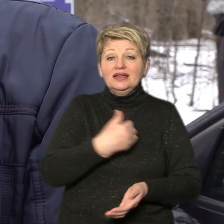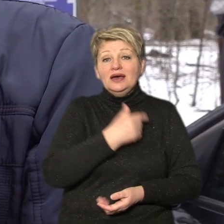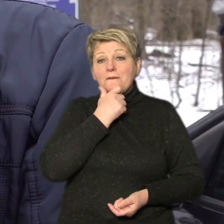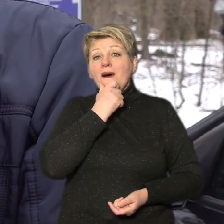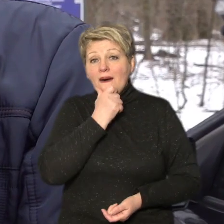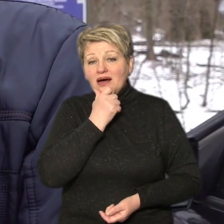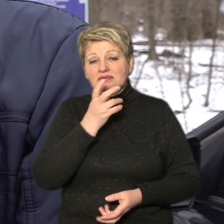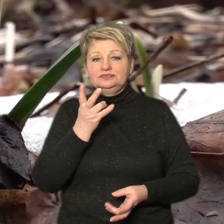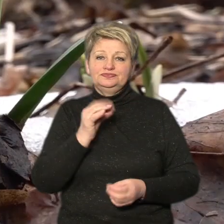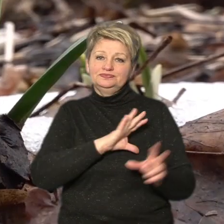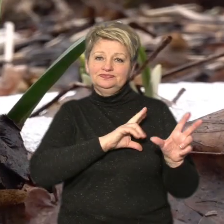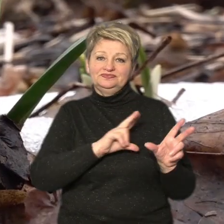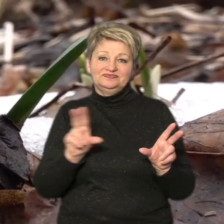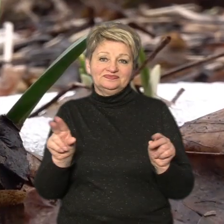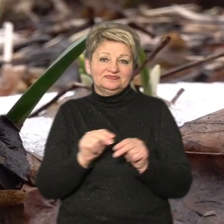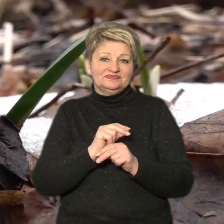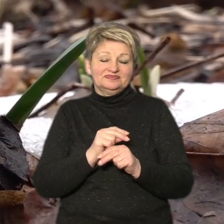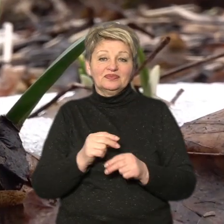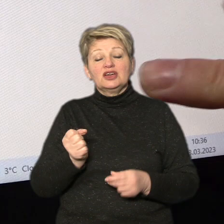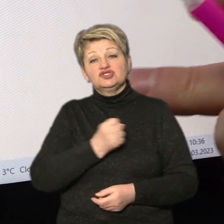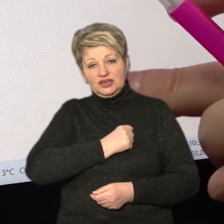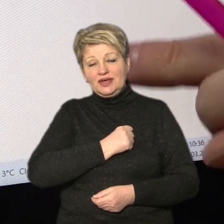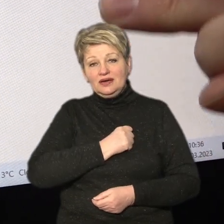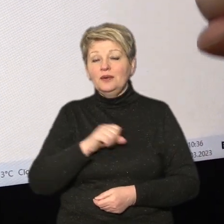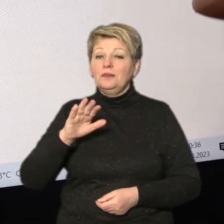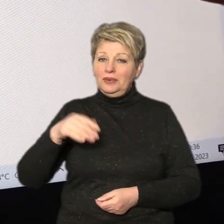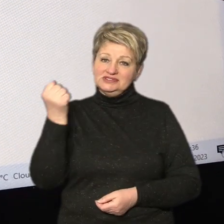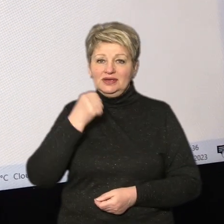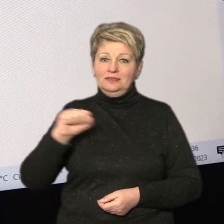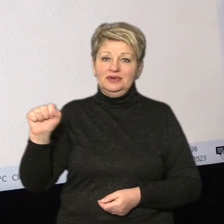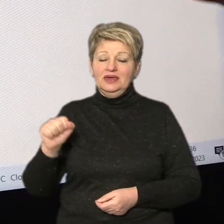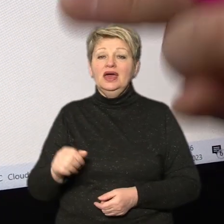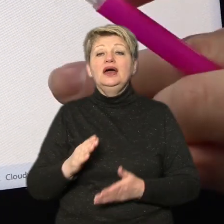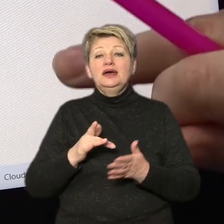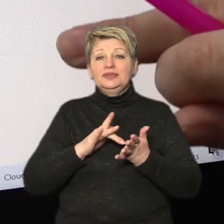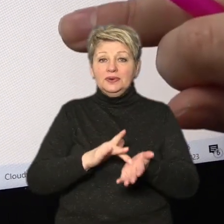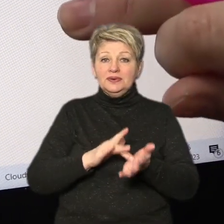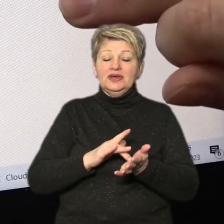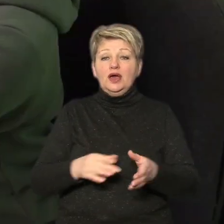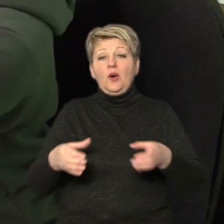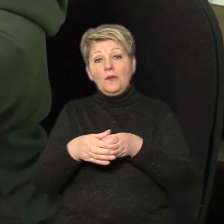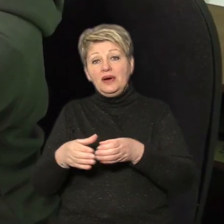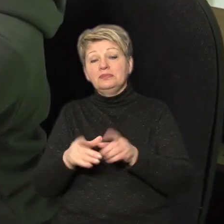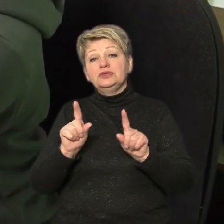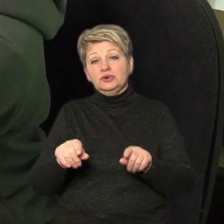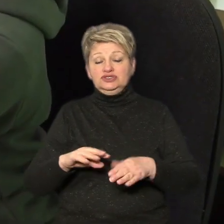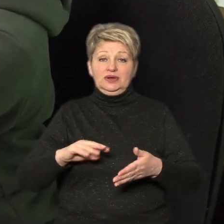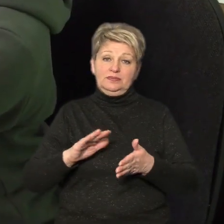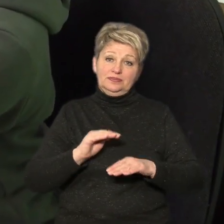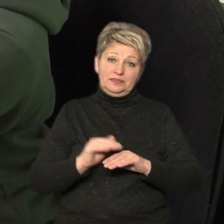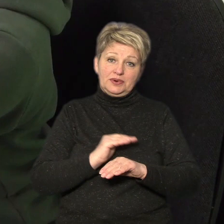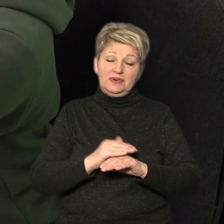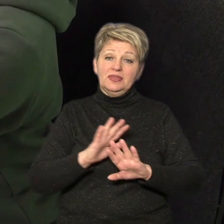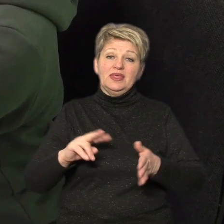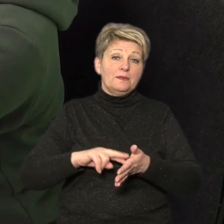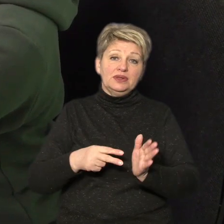не по фортунило. Шкода, після перемоги. До доброчесності закликають і туристичні компанії. Не планувати цьогоріч